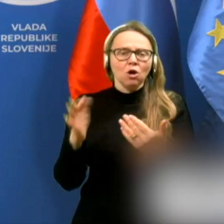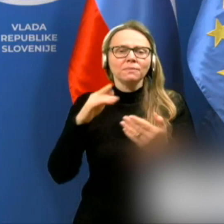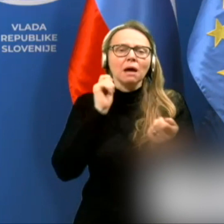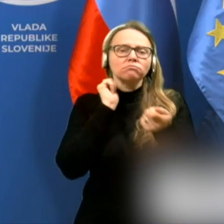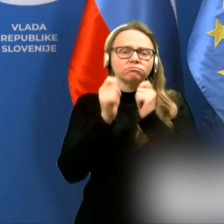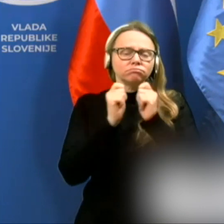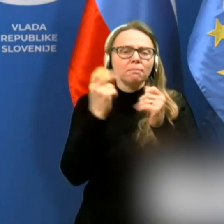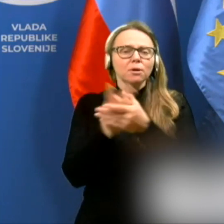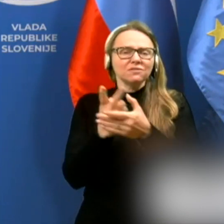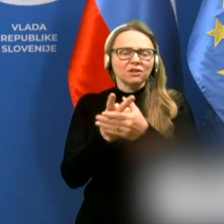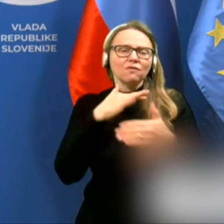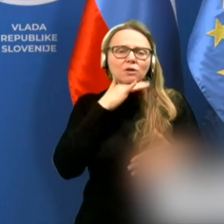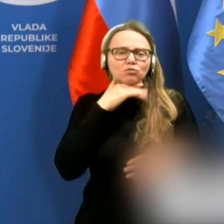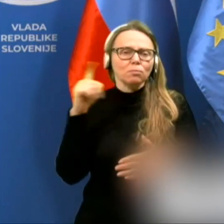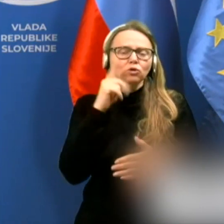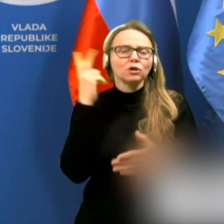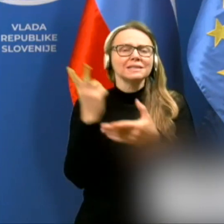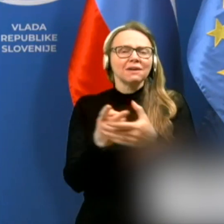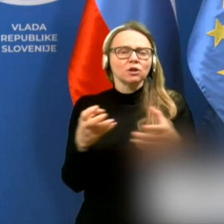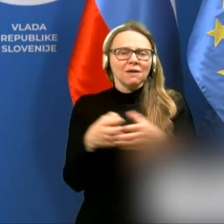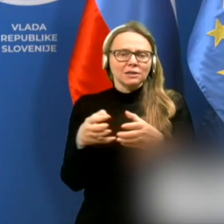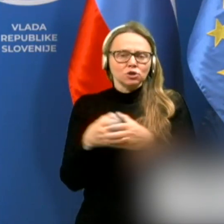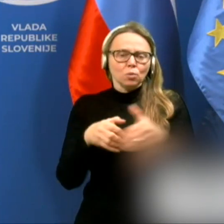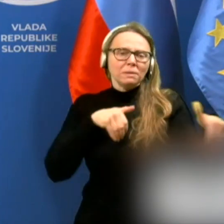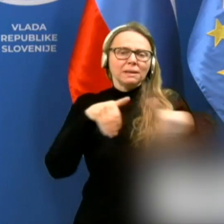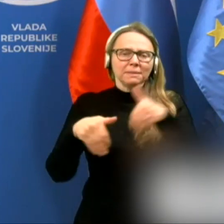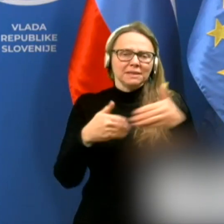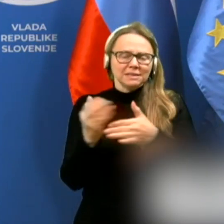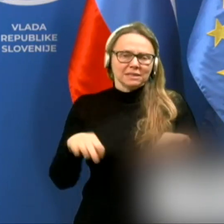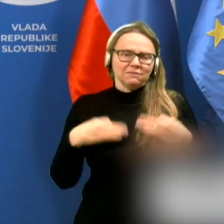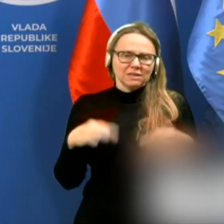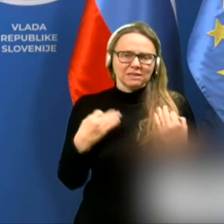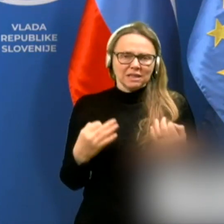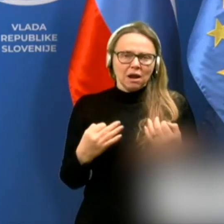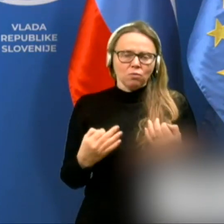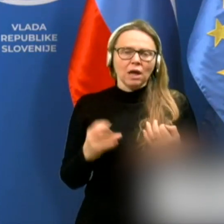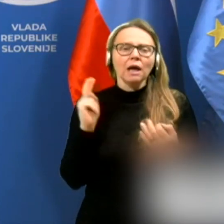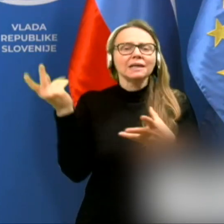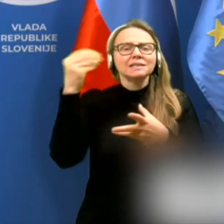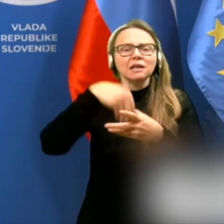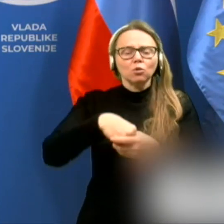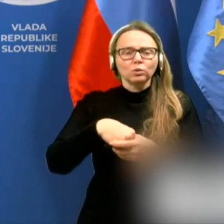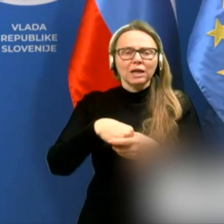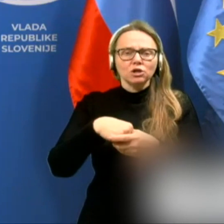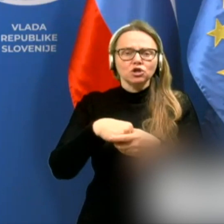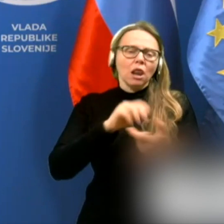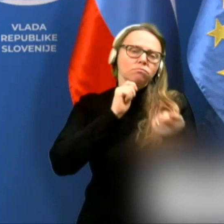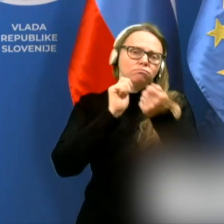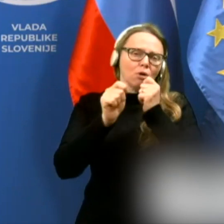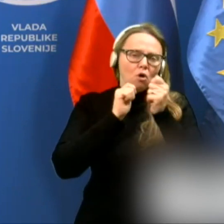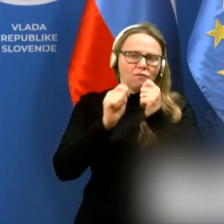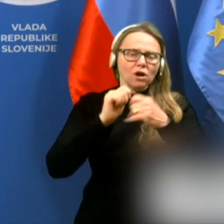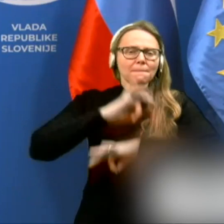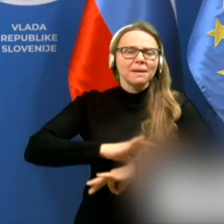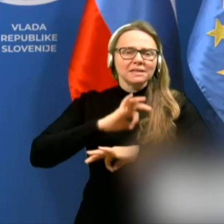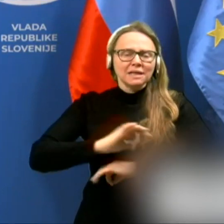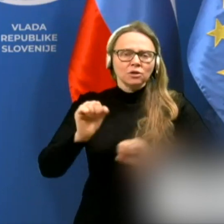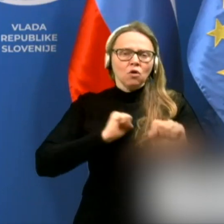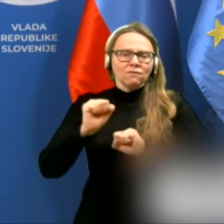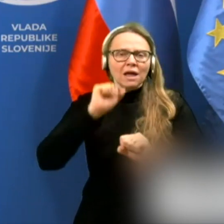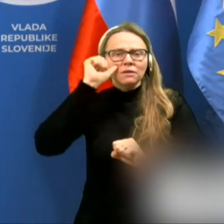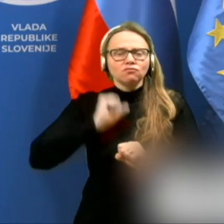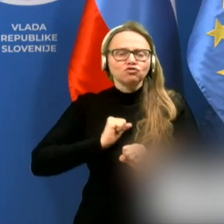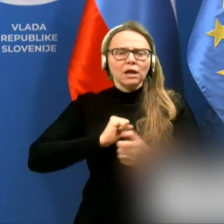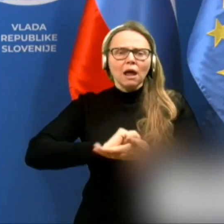posvetovanju v soboto in svetovalni skupini Ministrstva za zdravje, ki se je udeležila pogovora s predsednikom vlade